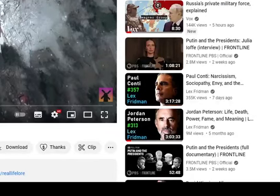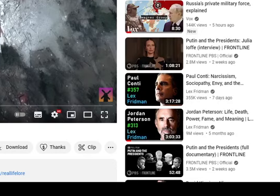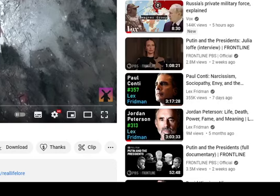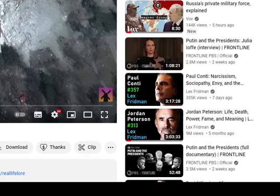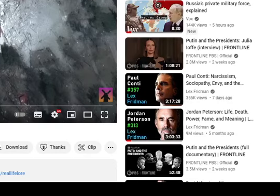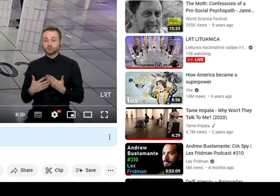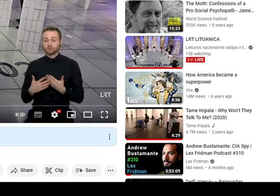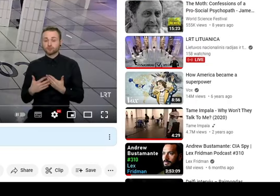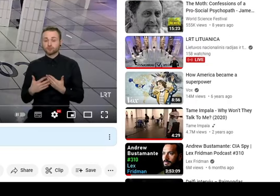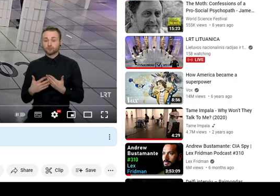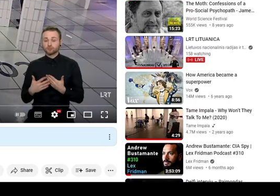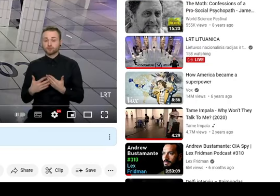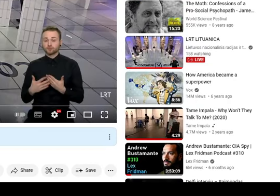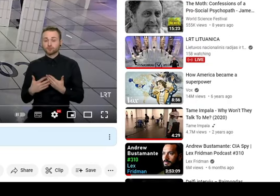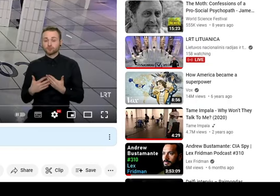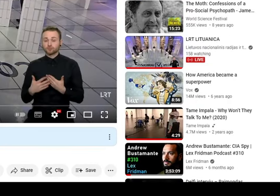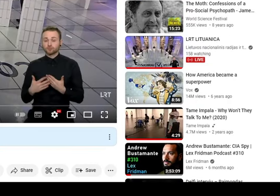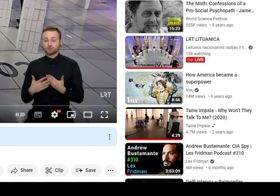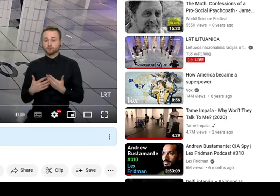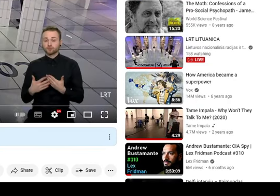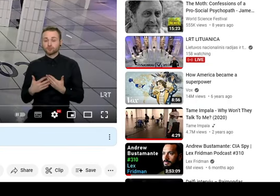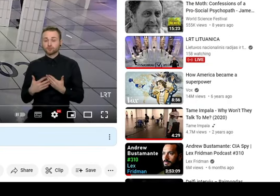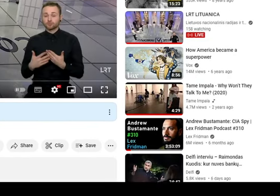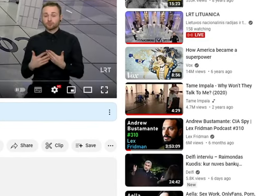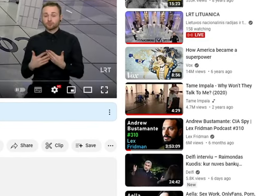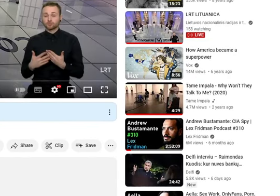Žiūrūna. Ir aiškiai, žiūrėjim toliau, sorry.